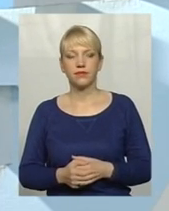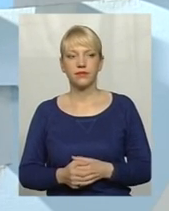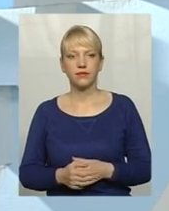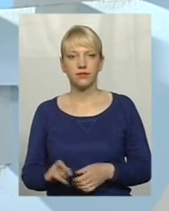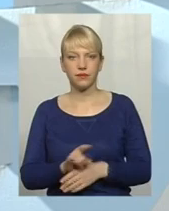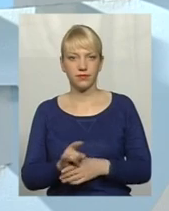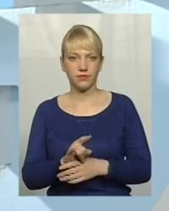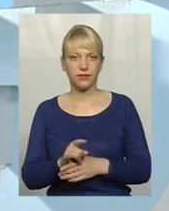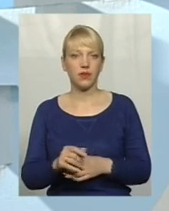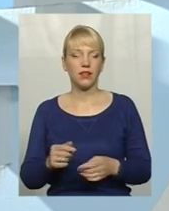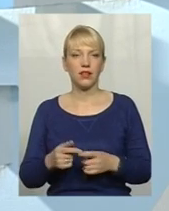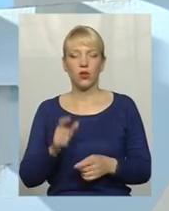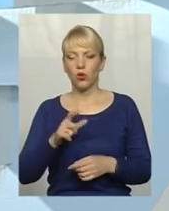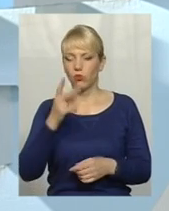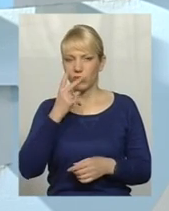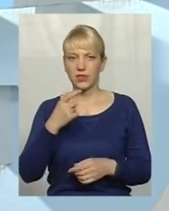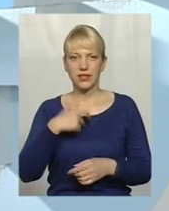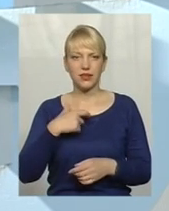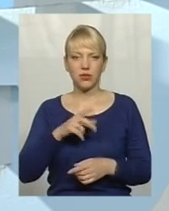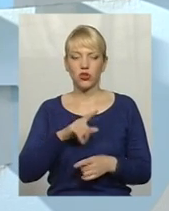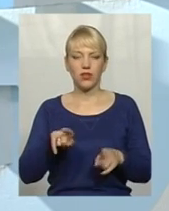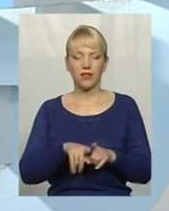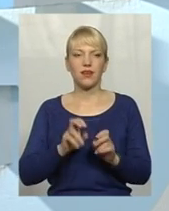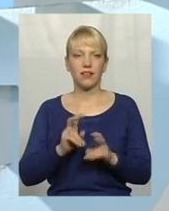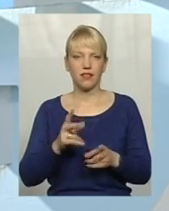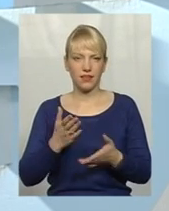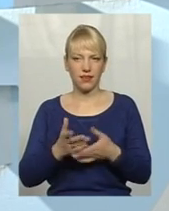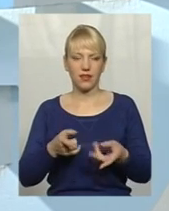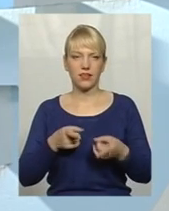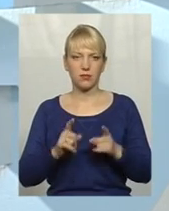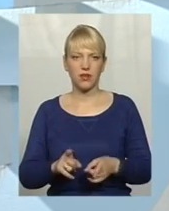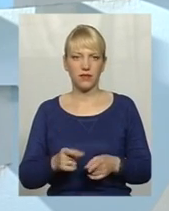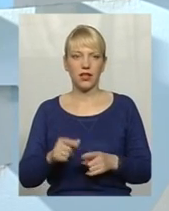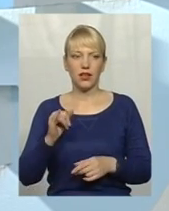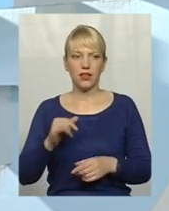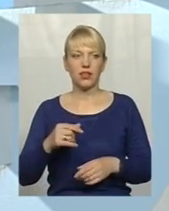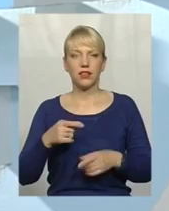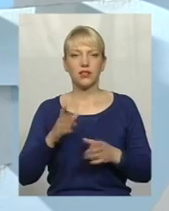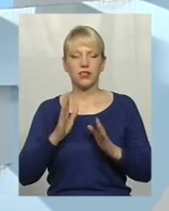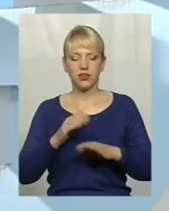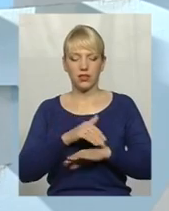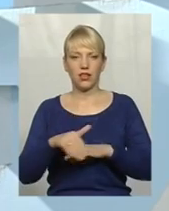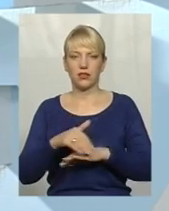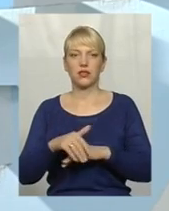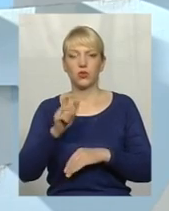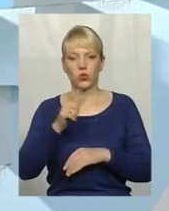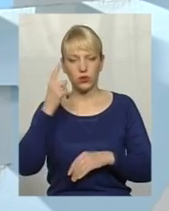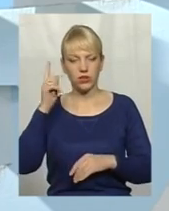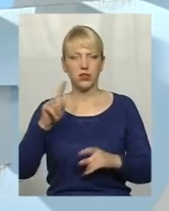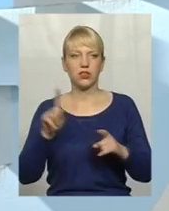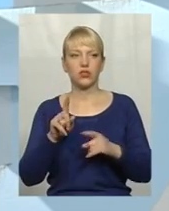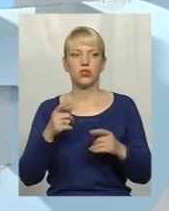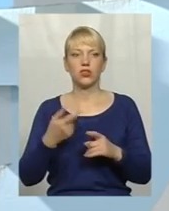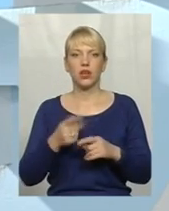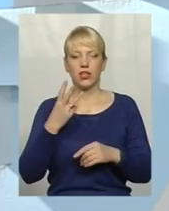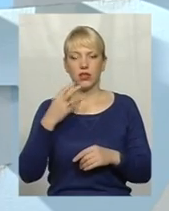люди показали себе, що вони не зовсім такі, які насправді. І дійсно, адресно, знають, люди вже знають, що третій